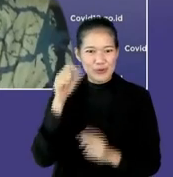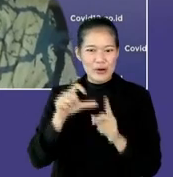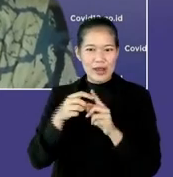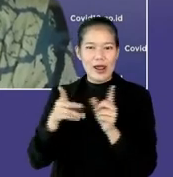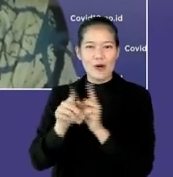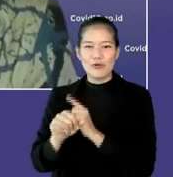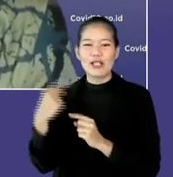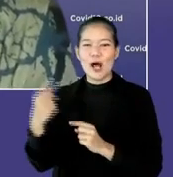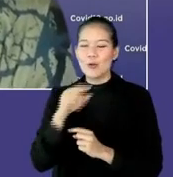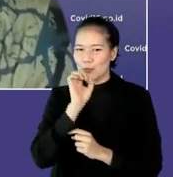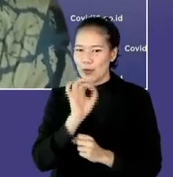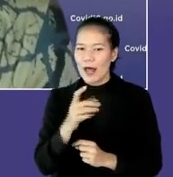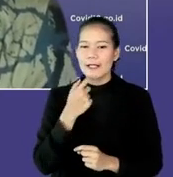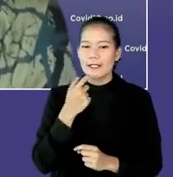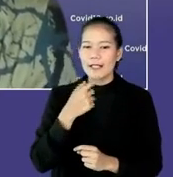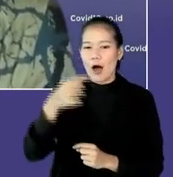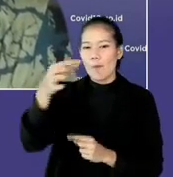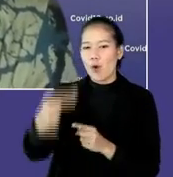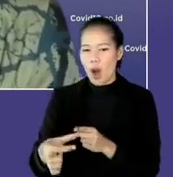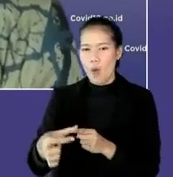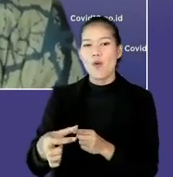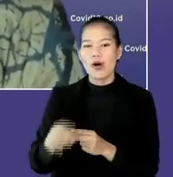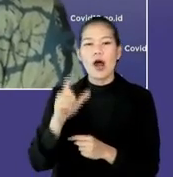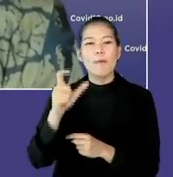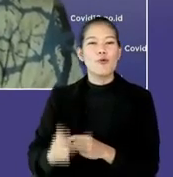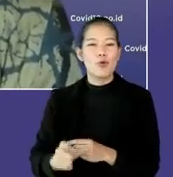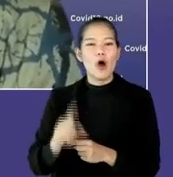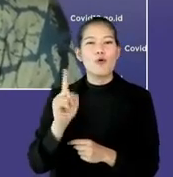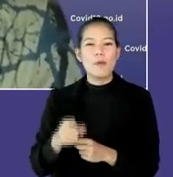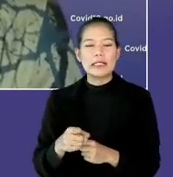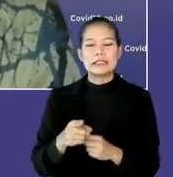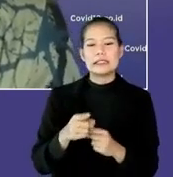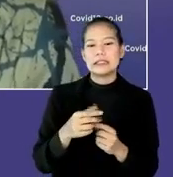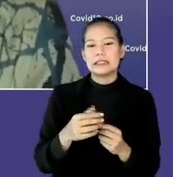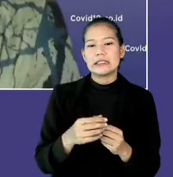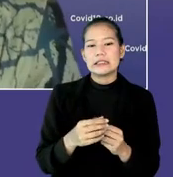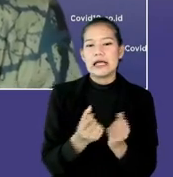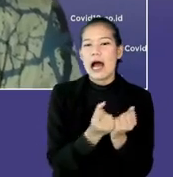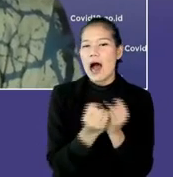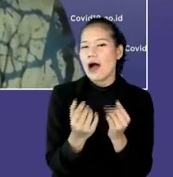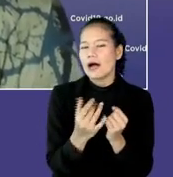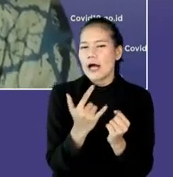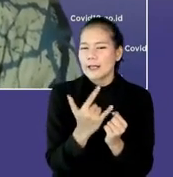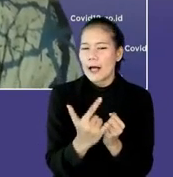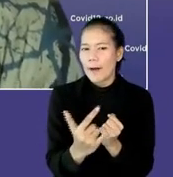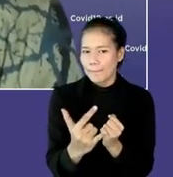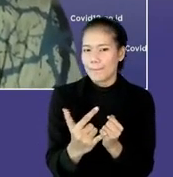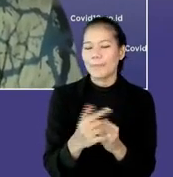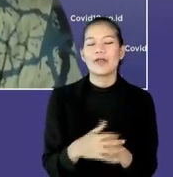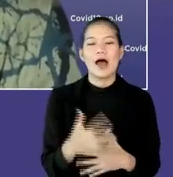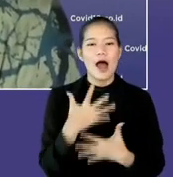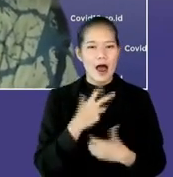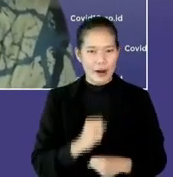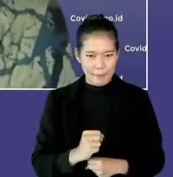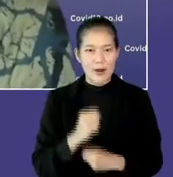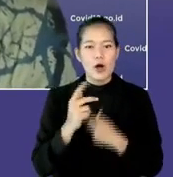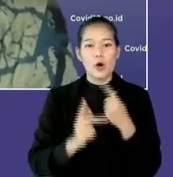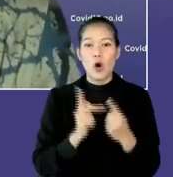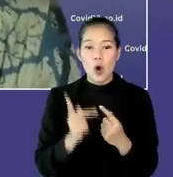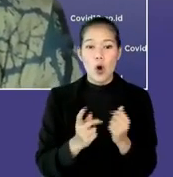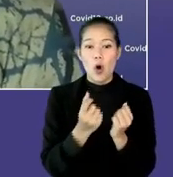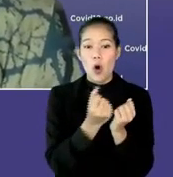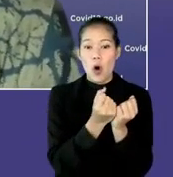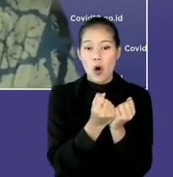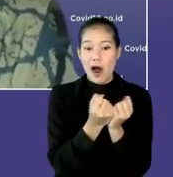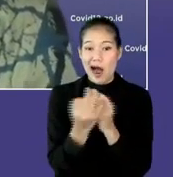nih per pulau begitu. Ya ada yang kayaknya kekeh masih stuck di angka yang tidak terlalu baik. Sementara kita berharap dengan angka yang